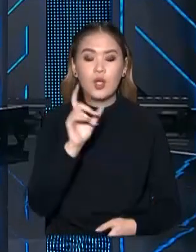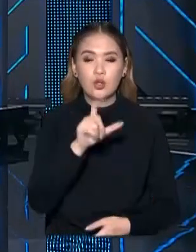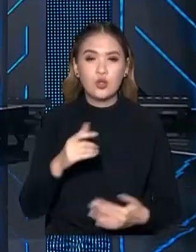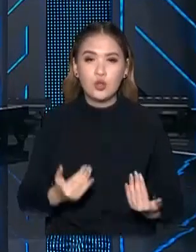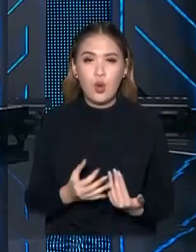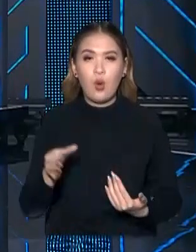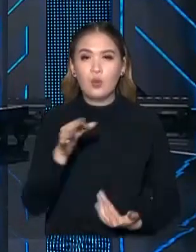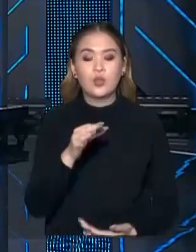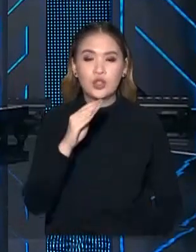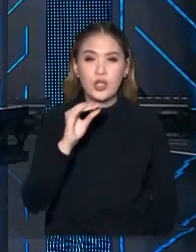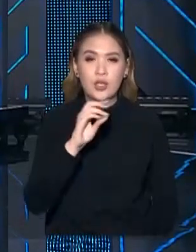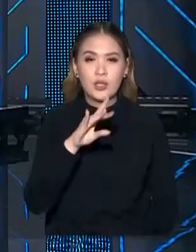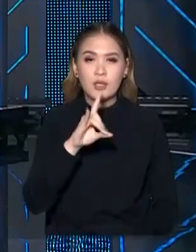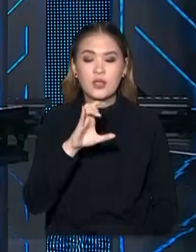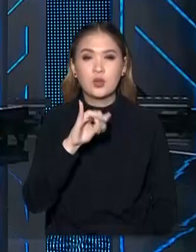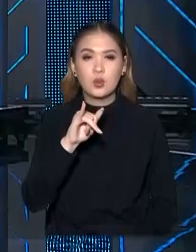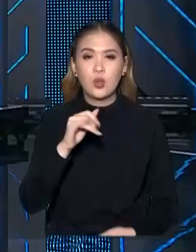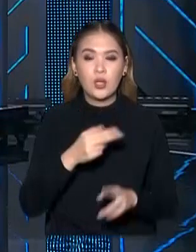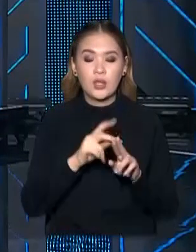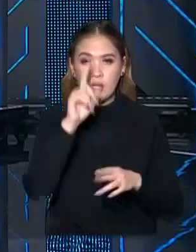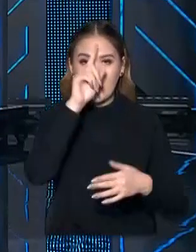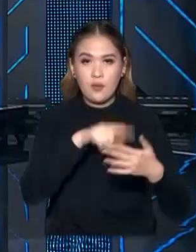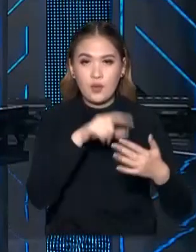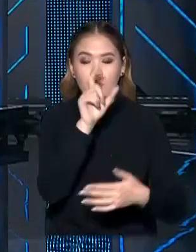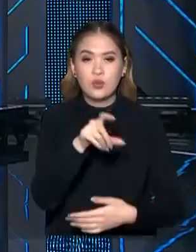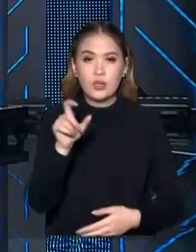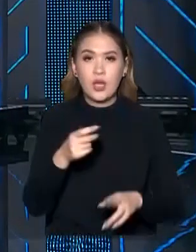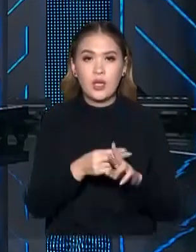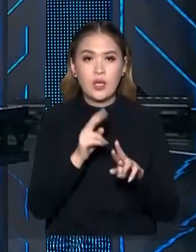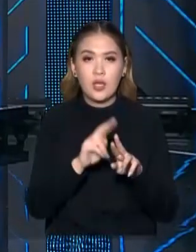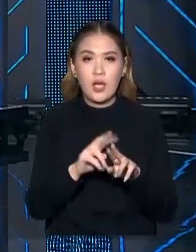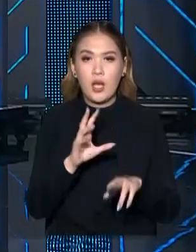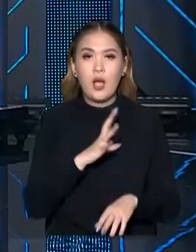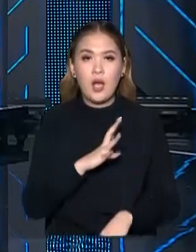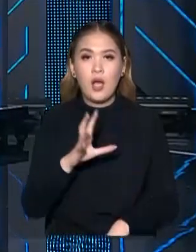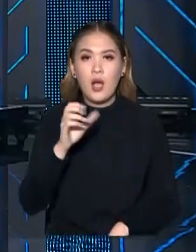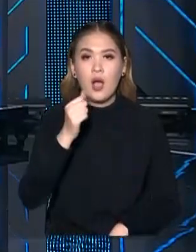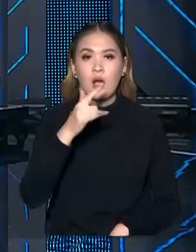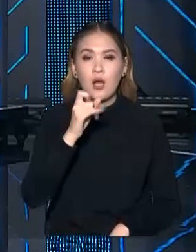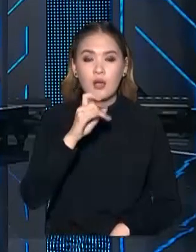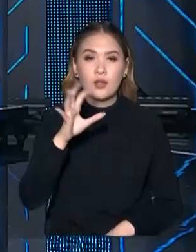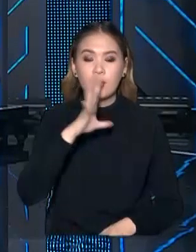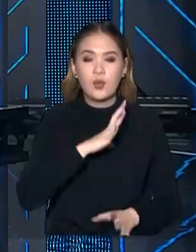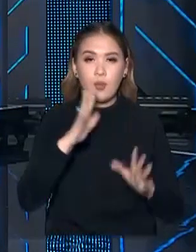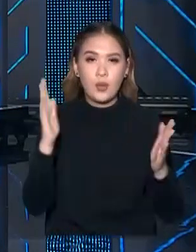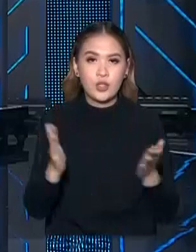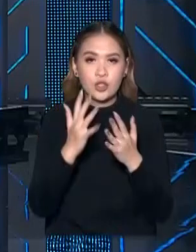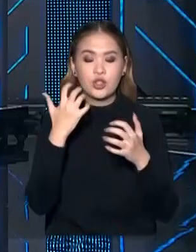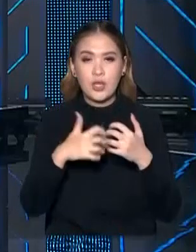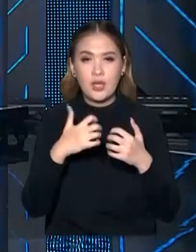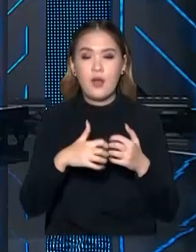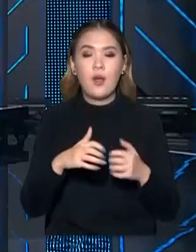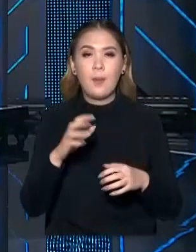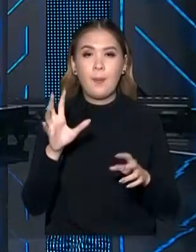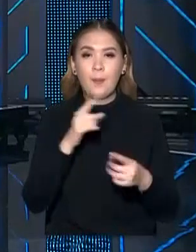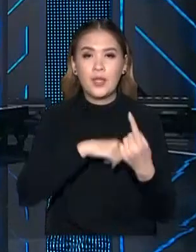области ЖТСУ. Доверенные лица обсуждали с местными предпринимателями и аграриями меры поддержки малого и среднего бизнеса,